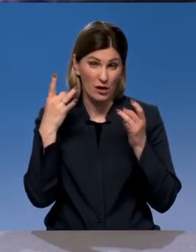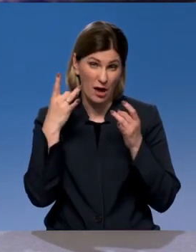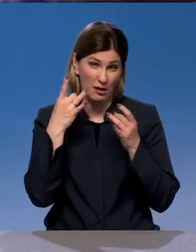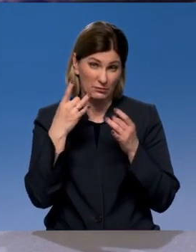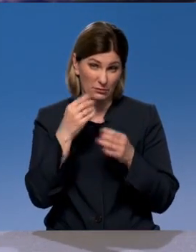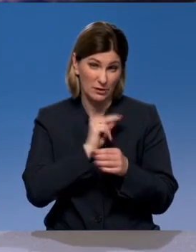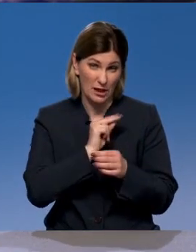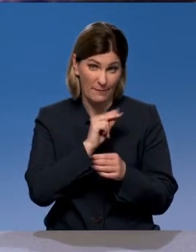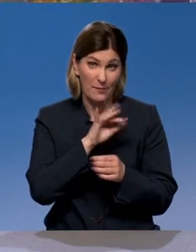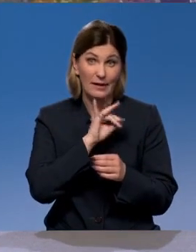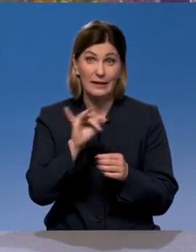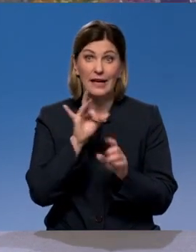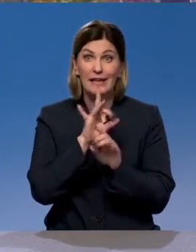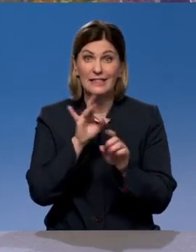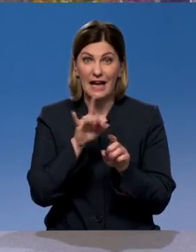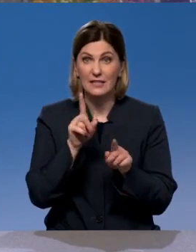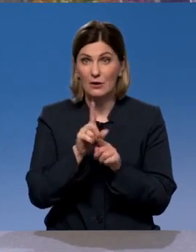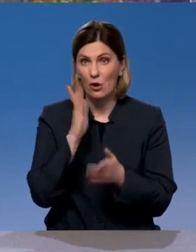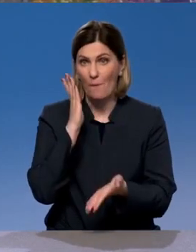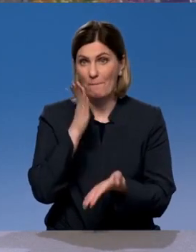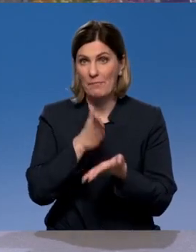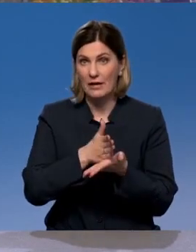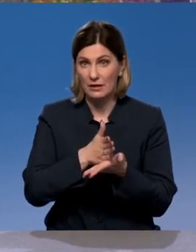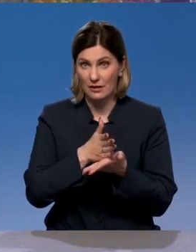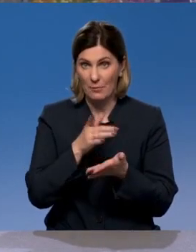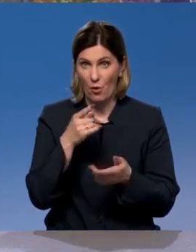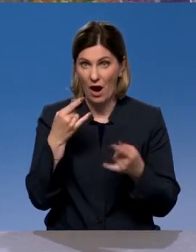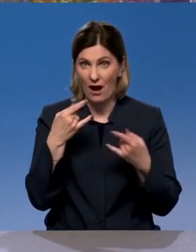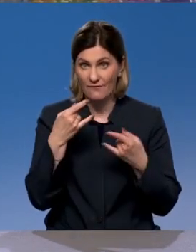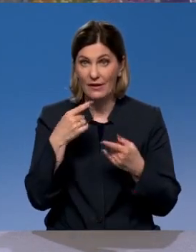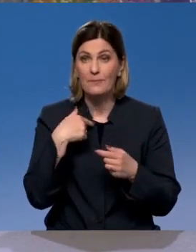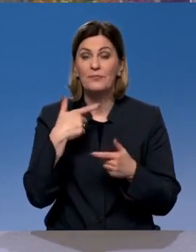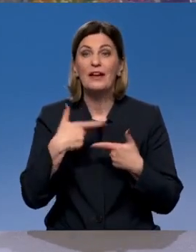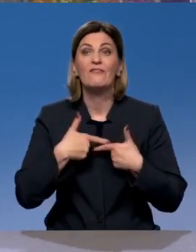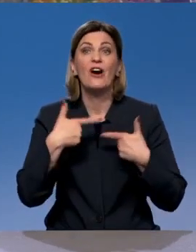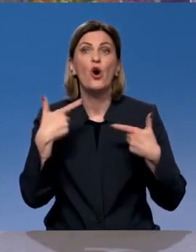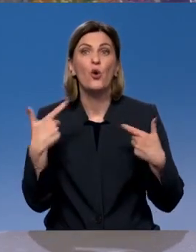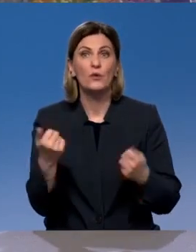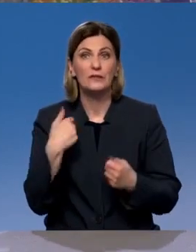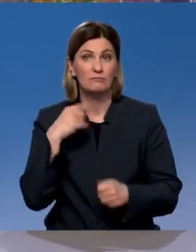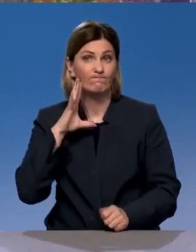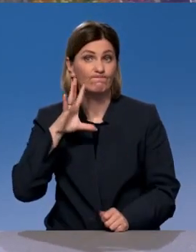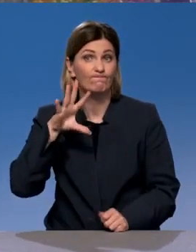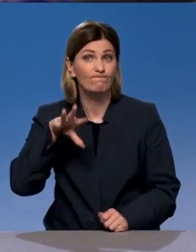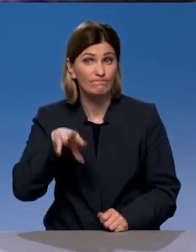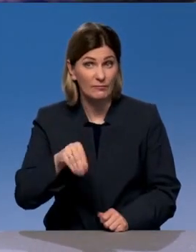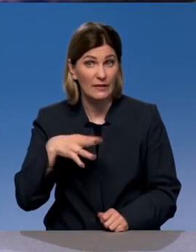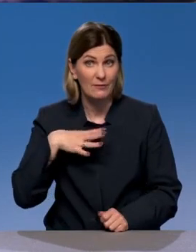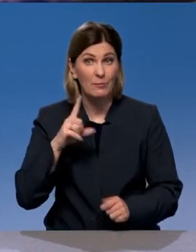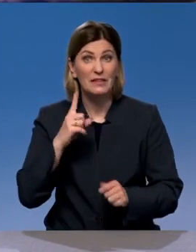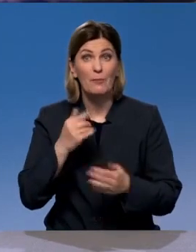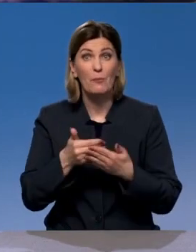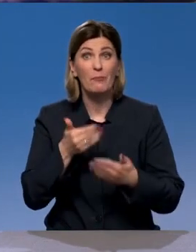И когда после вот этого мотыля, назовем это так, там, где мы ночевали, к сожалению, так пришлось, потому что перед Новым годом,